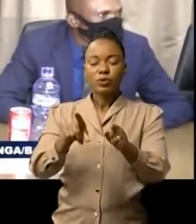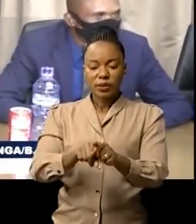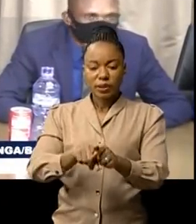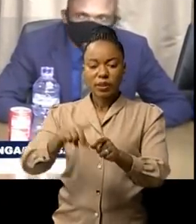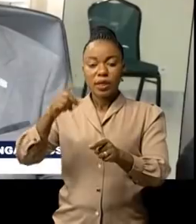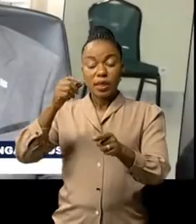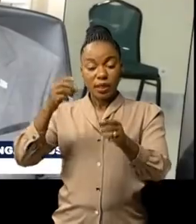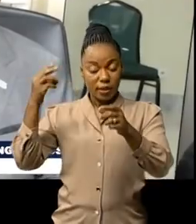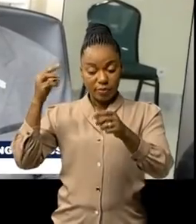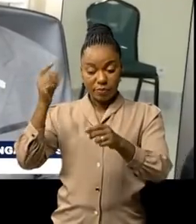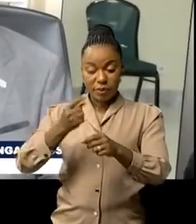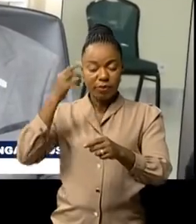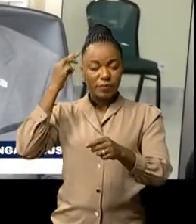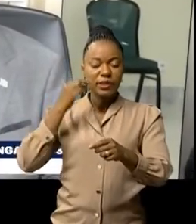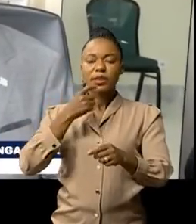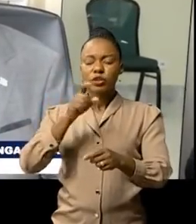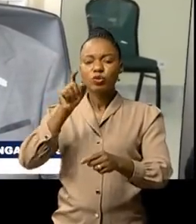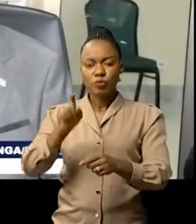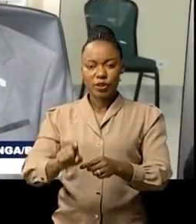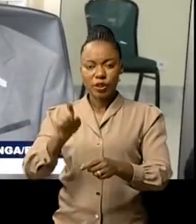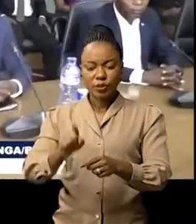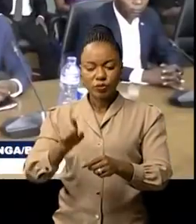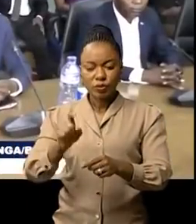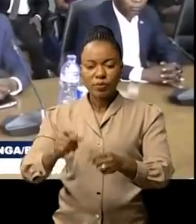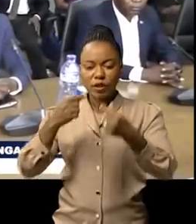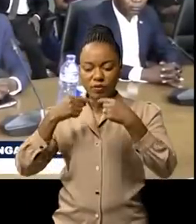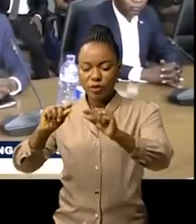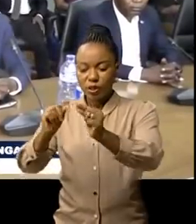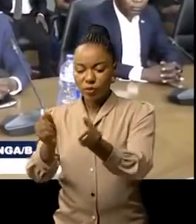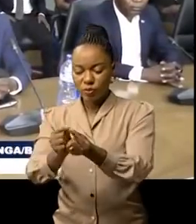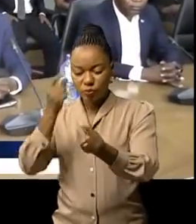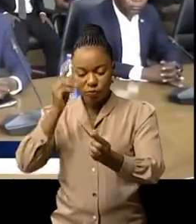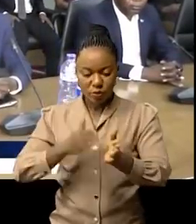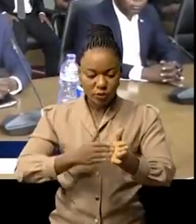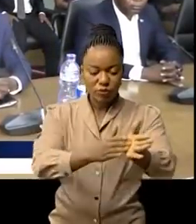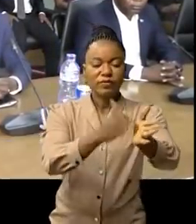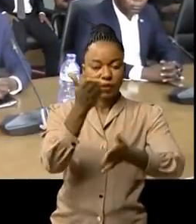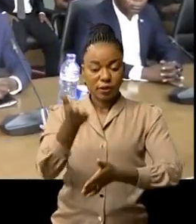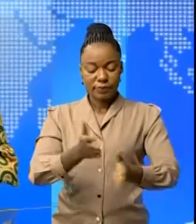formé pour les suivis des mesures prises à tous les niveaux afin d'éclairer sa lanterne.